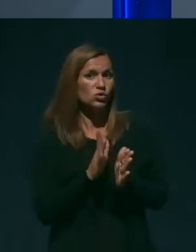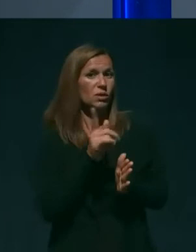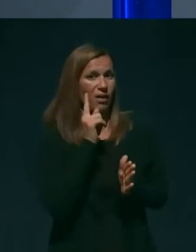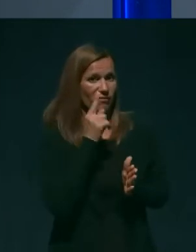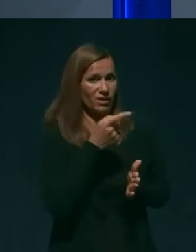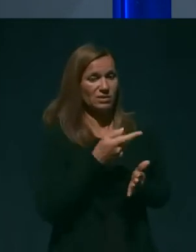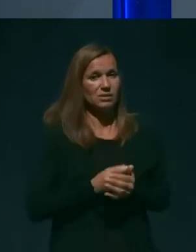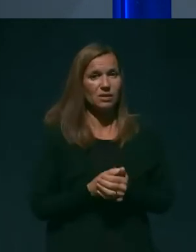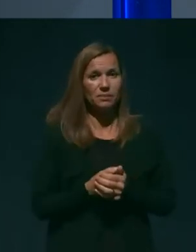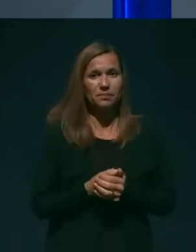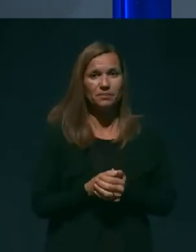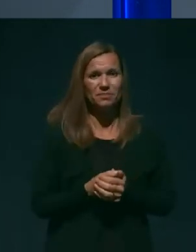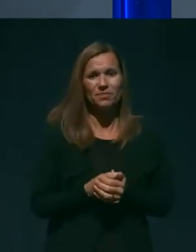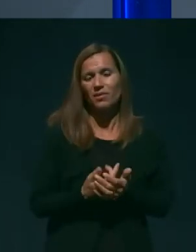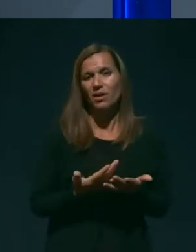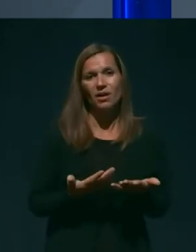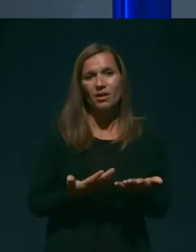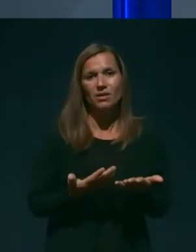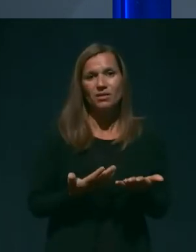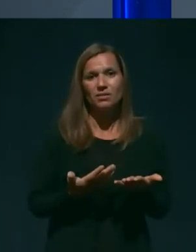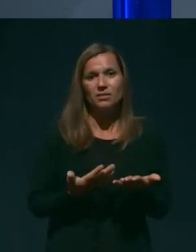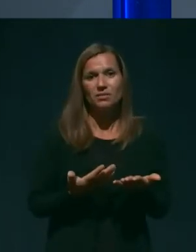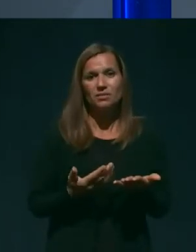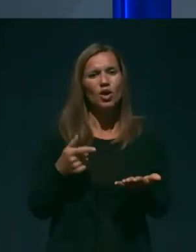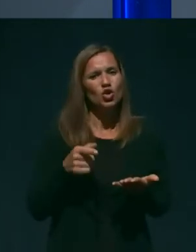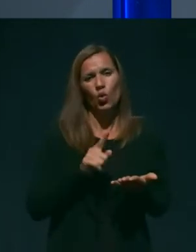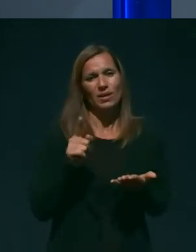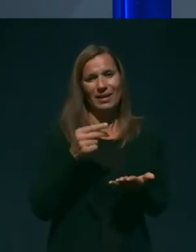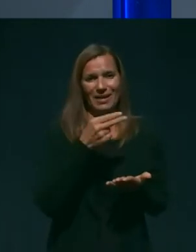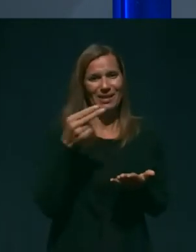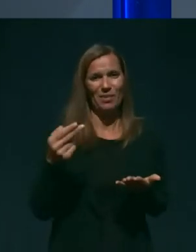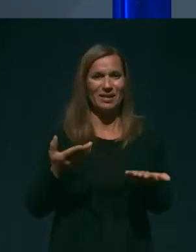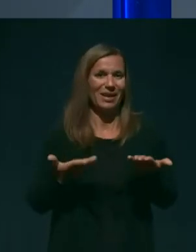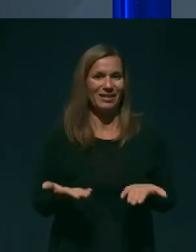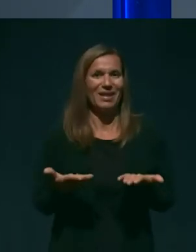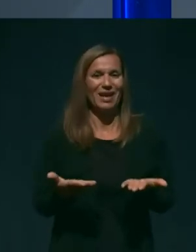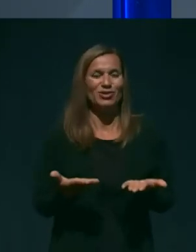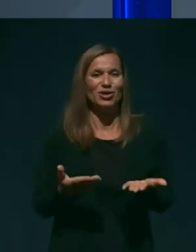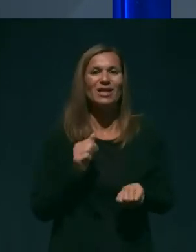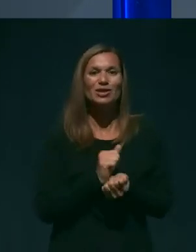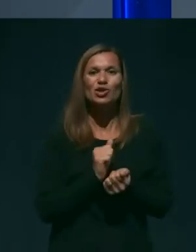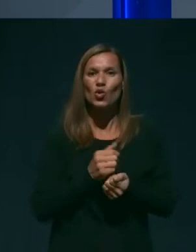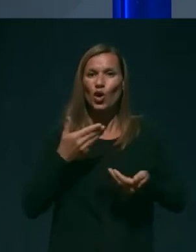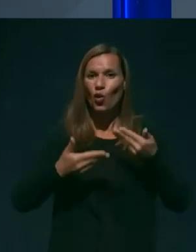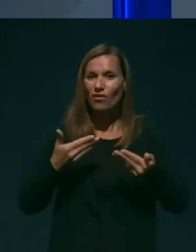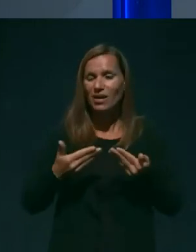Zdaj seveda, to ni tematika današnje tiskovne konference, pa vendarle,